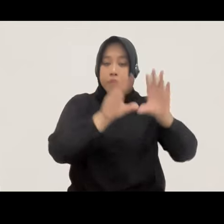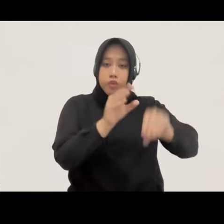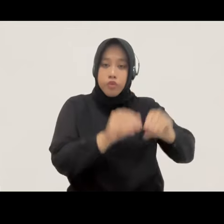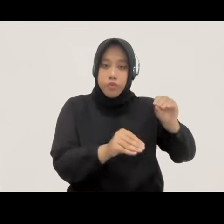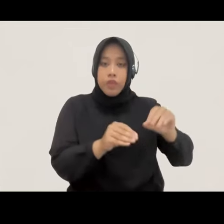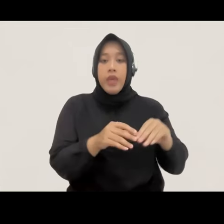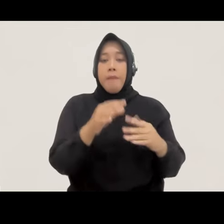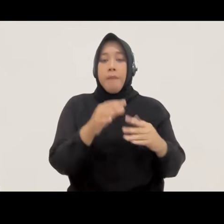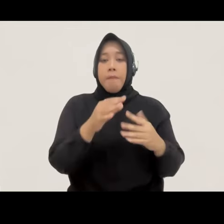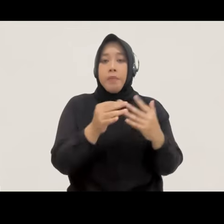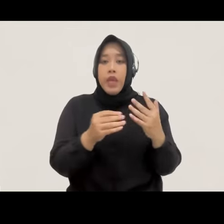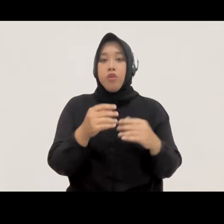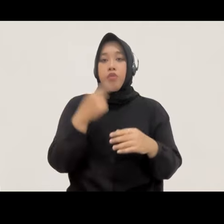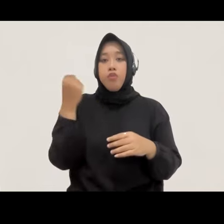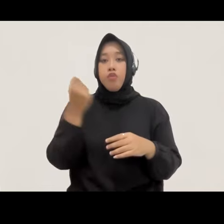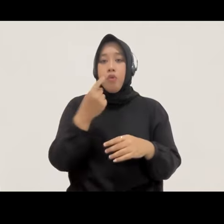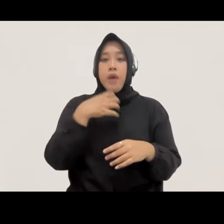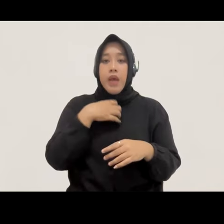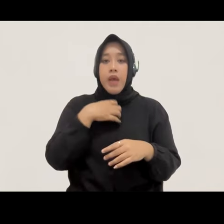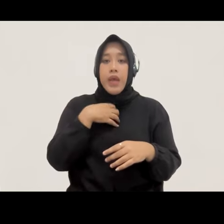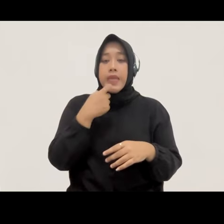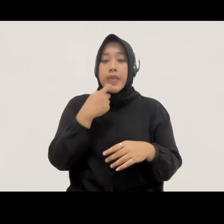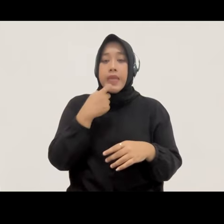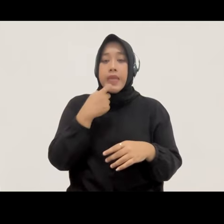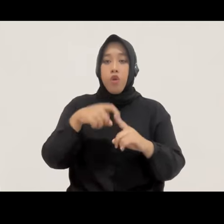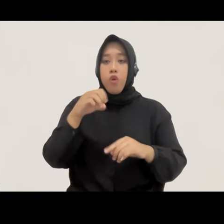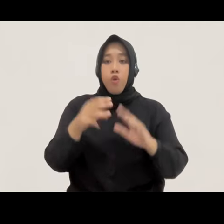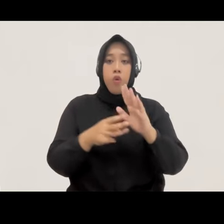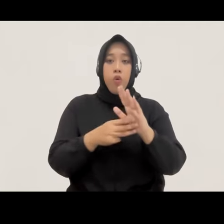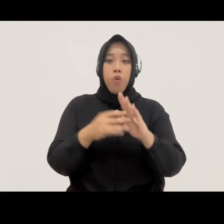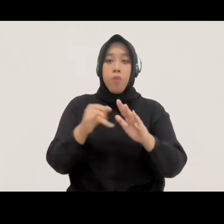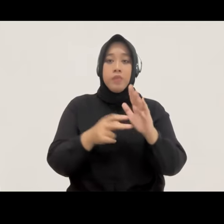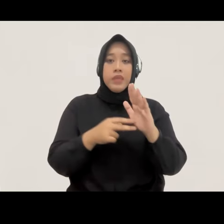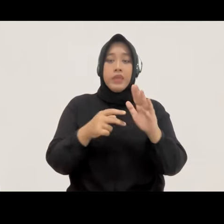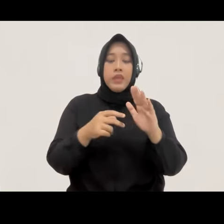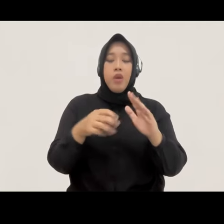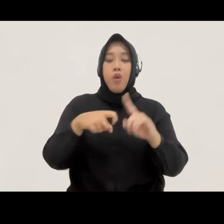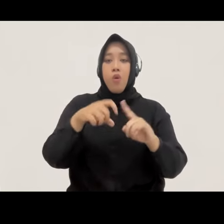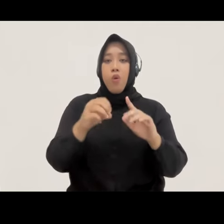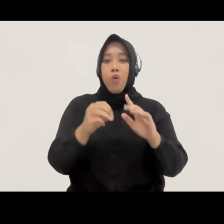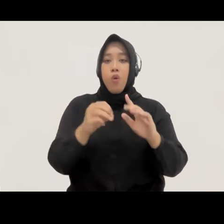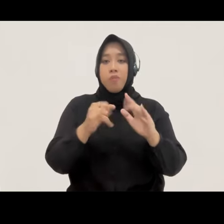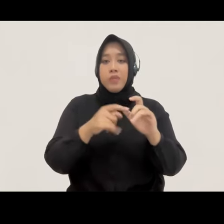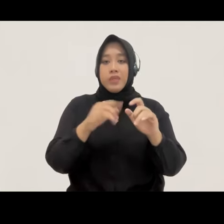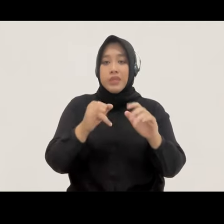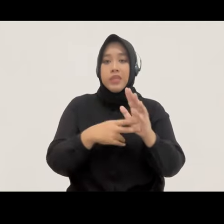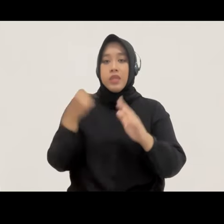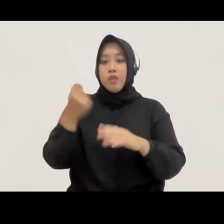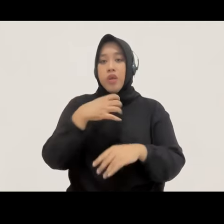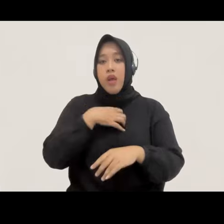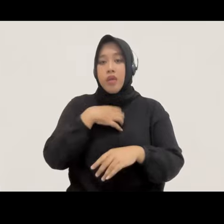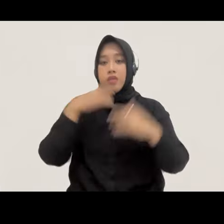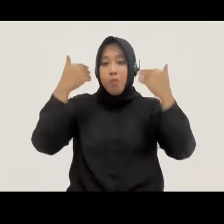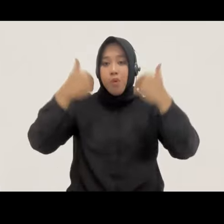pemilihan umum dan hak kelompok rentan Komisi Nasional Hak Asasi Manusia. Nah, di pagi hari ini Bang Kurnia akan memberikan paparan